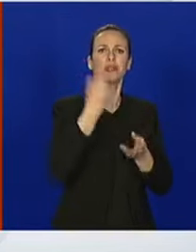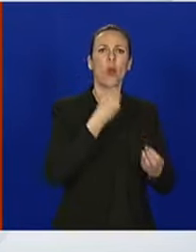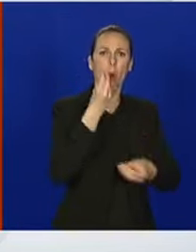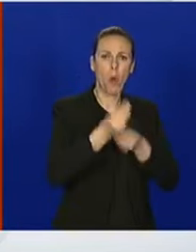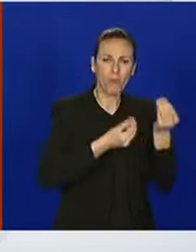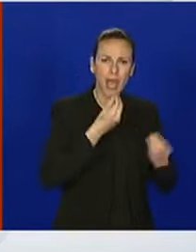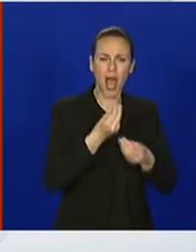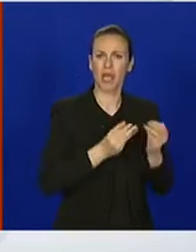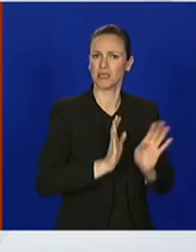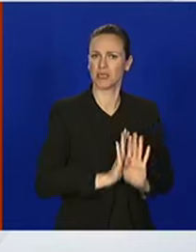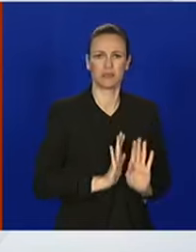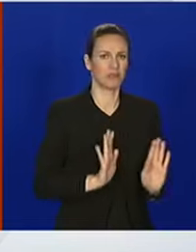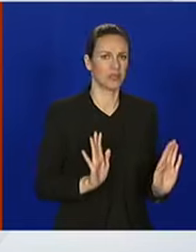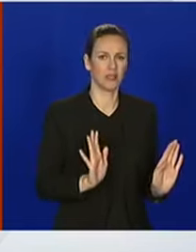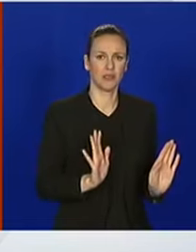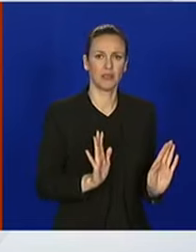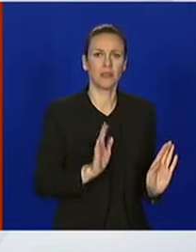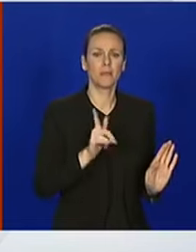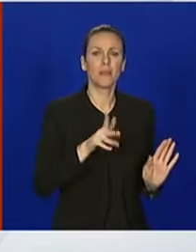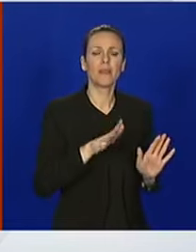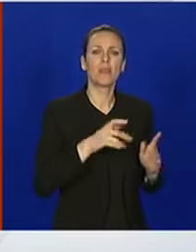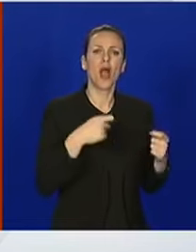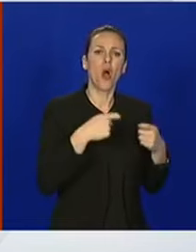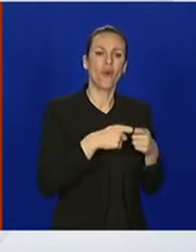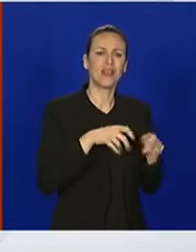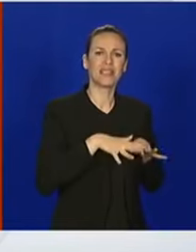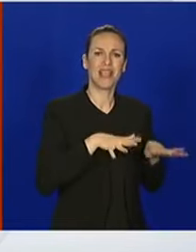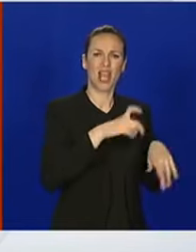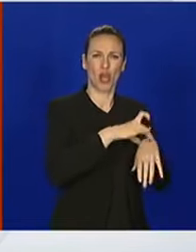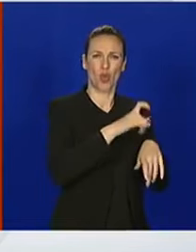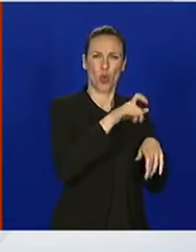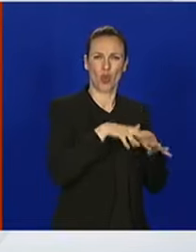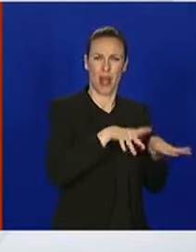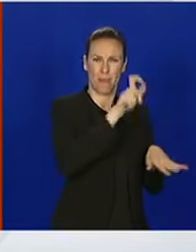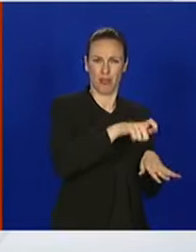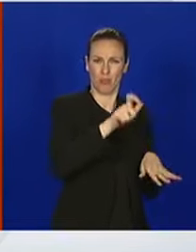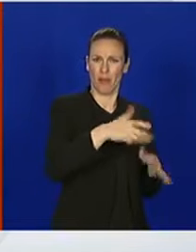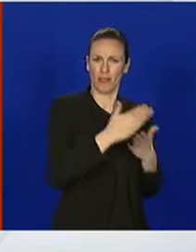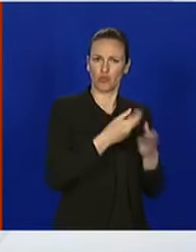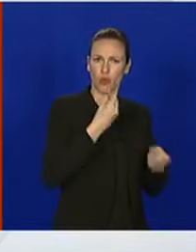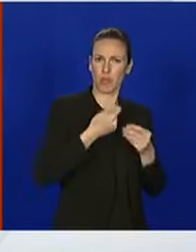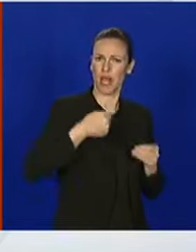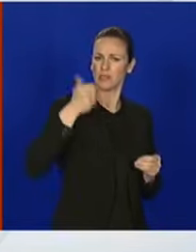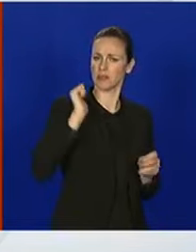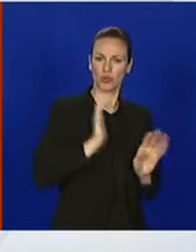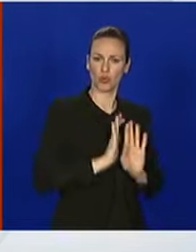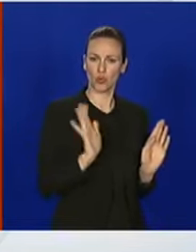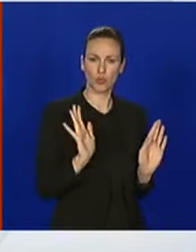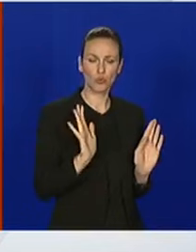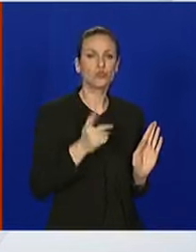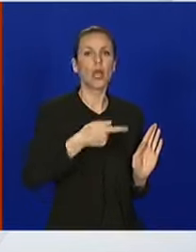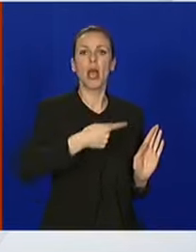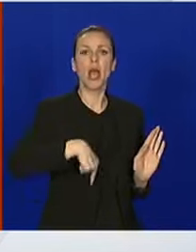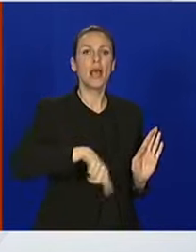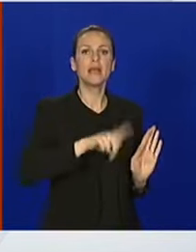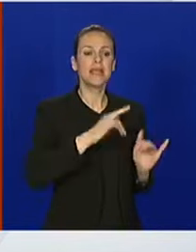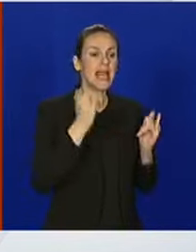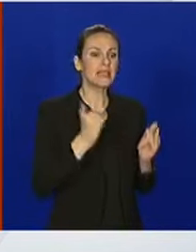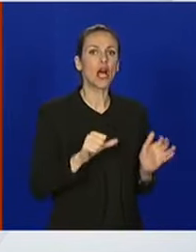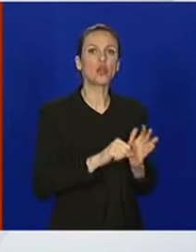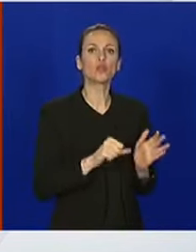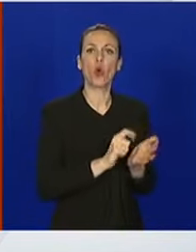obrazloženje epidemiološke struke jučer. Dakle, mi ne živimo u normalnim